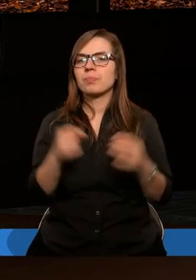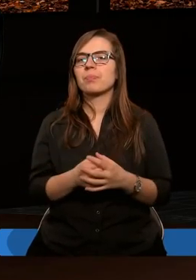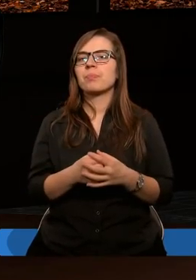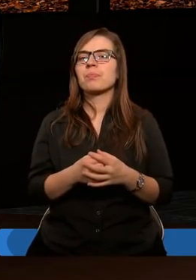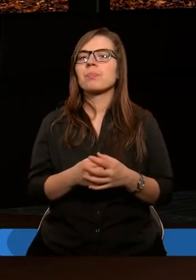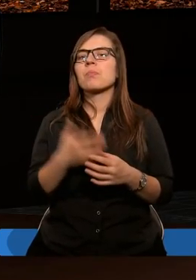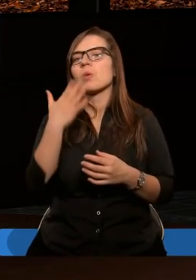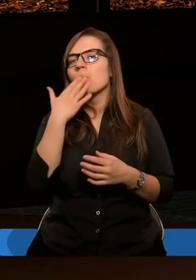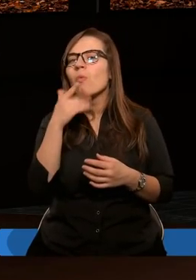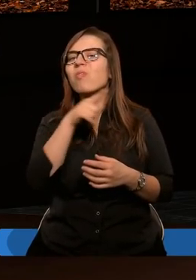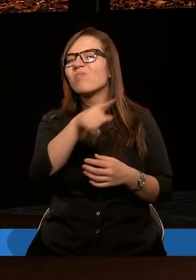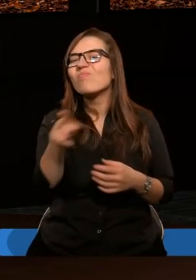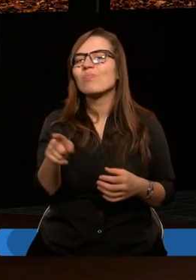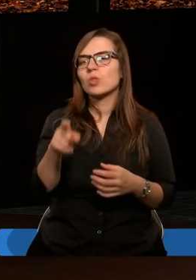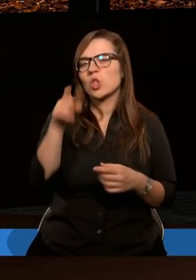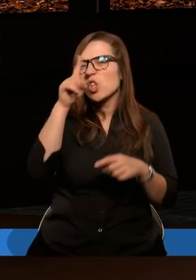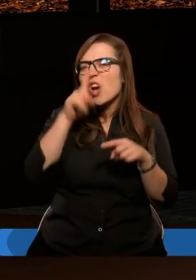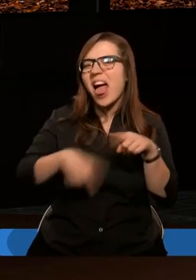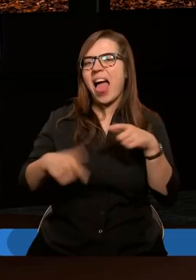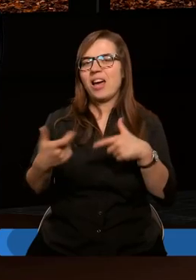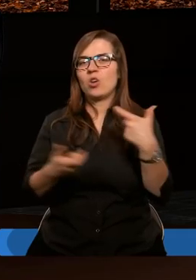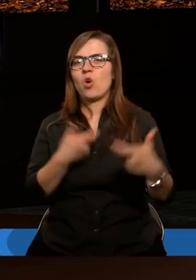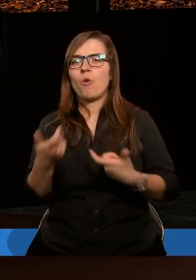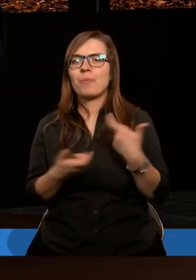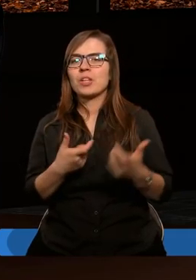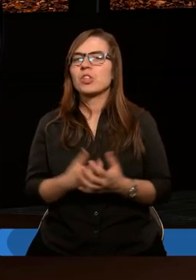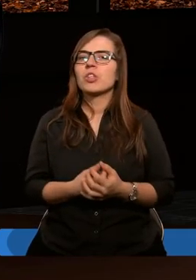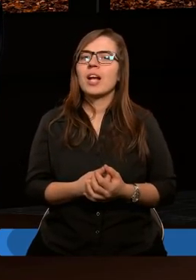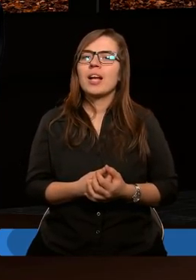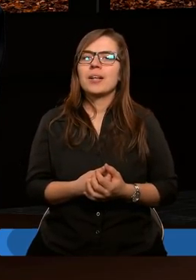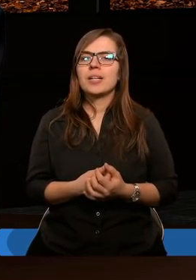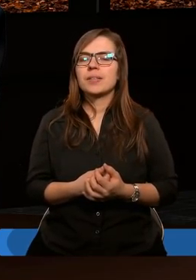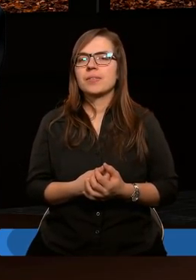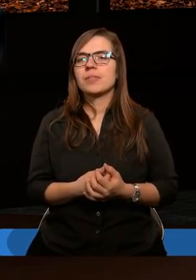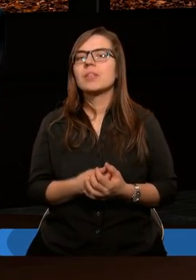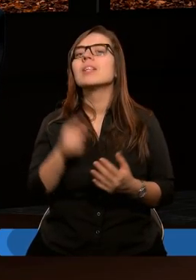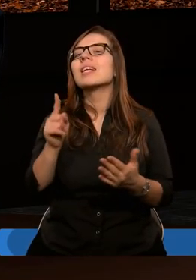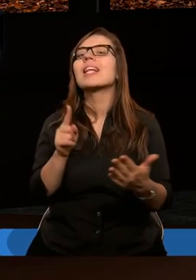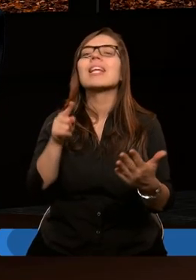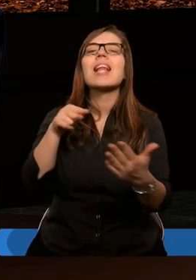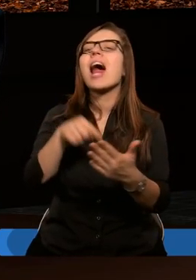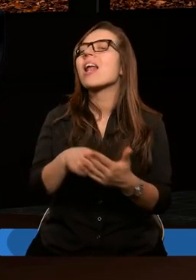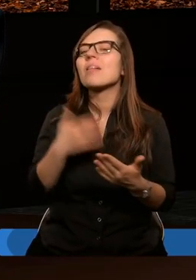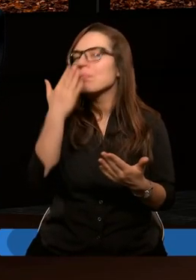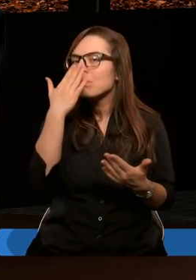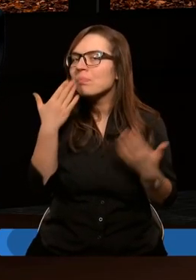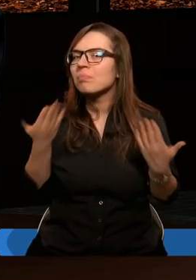błądzicie, bo celem